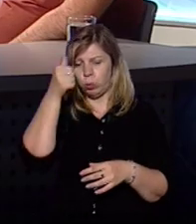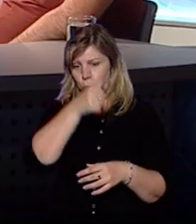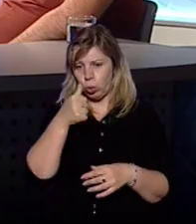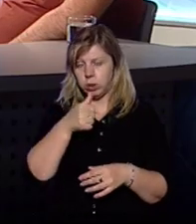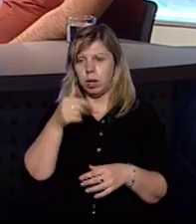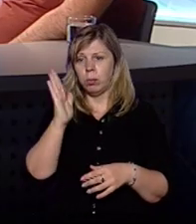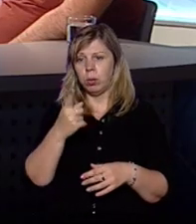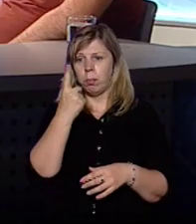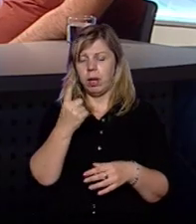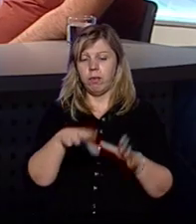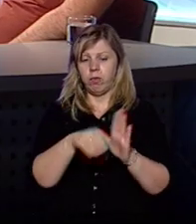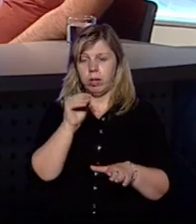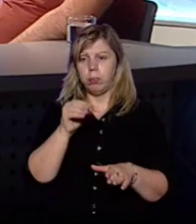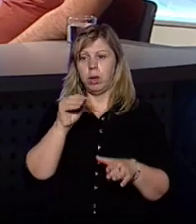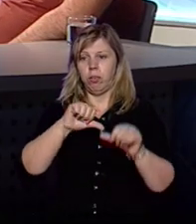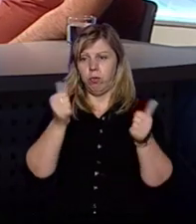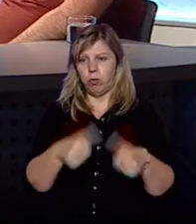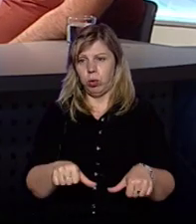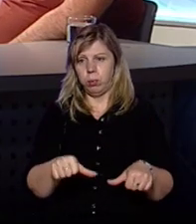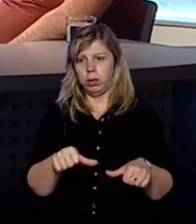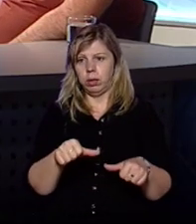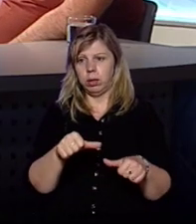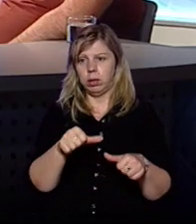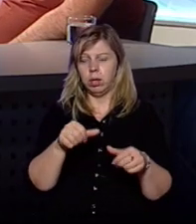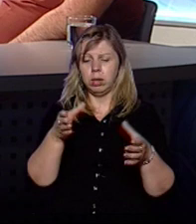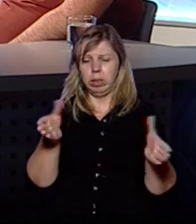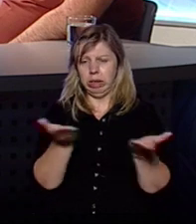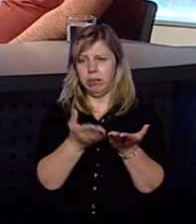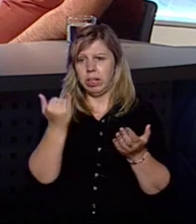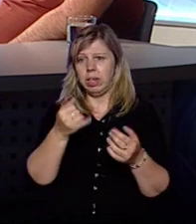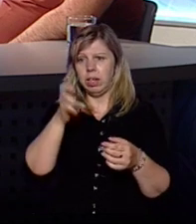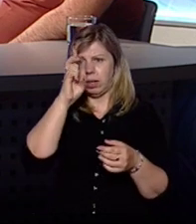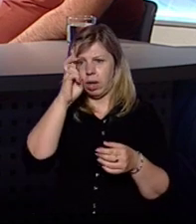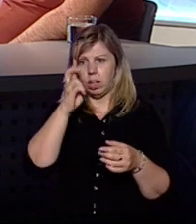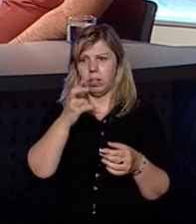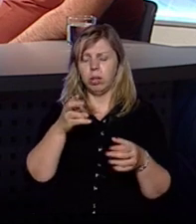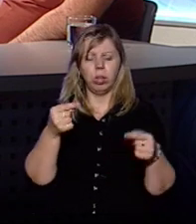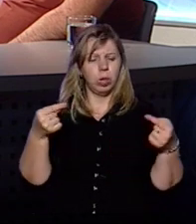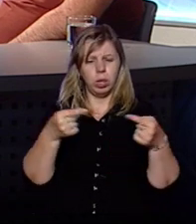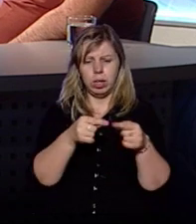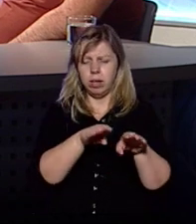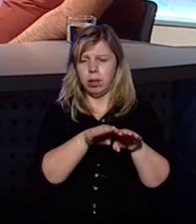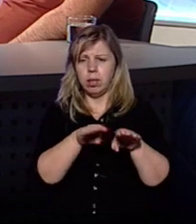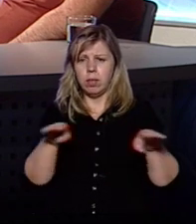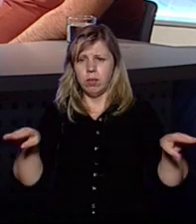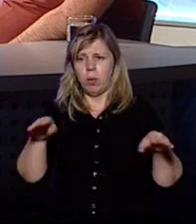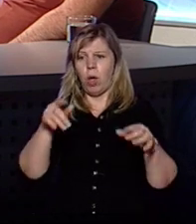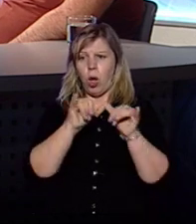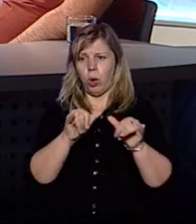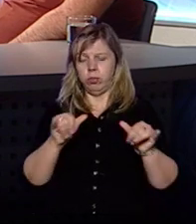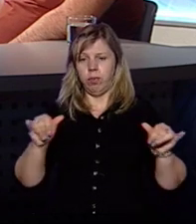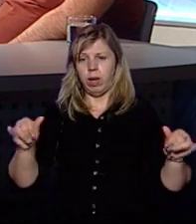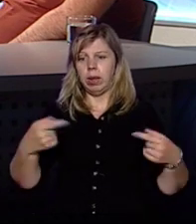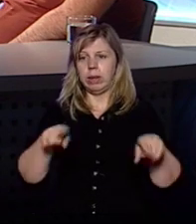відбулися першочергові вибори, розформувалися субрегіональні рівні і країна рівномірно розвивалася, а не